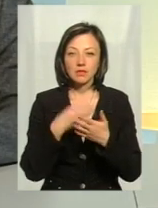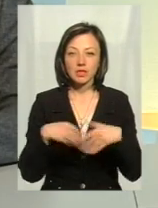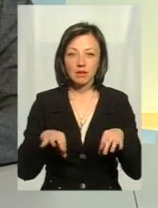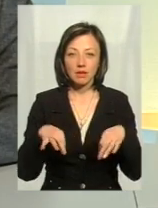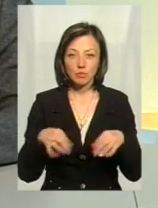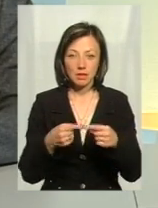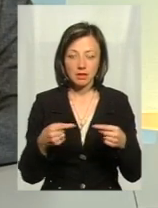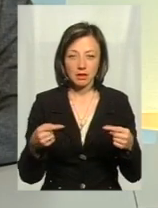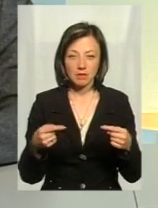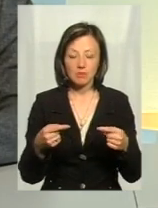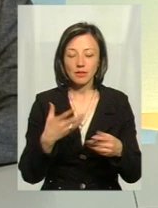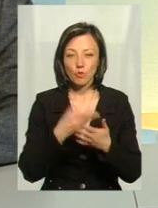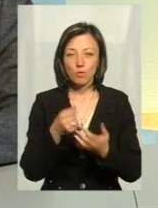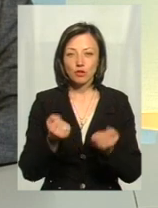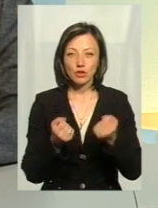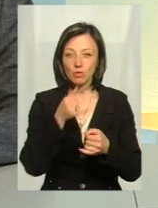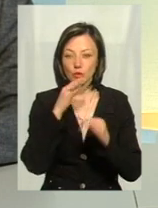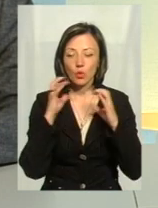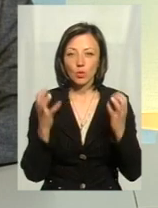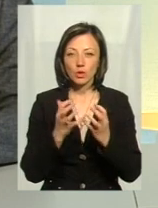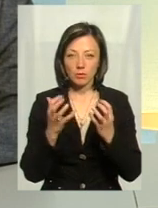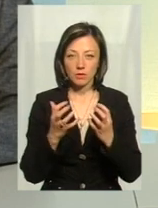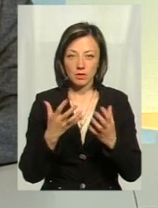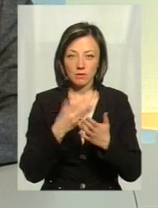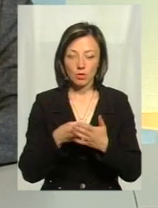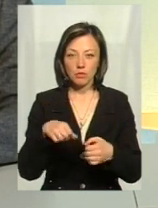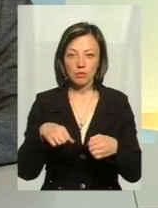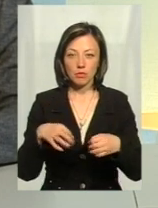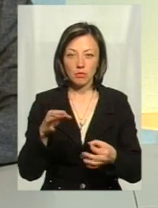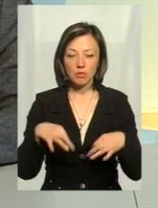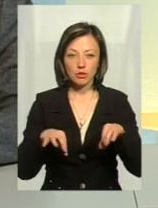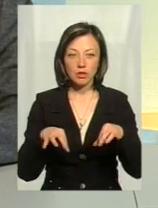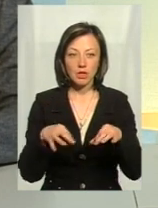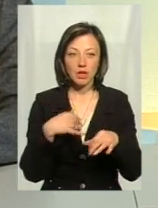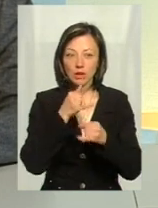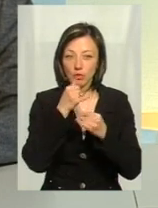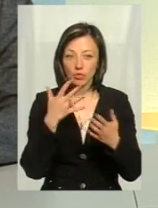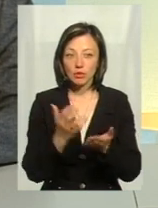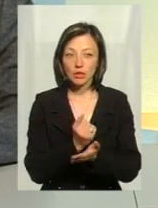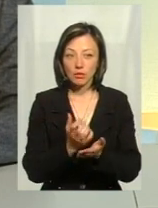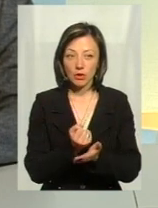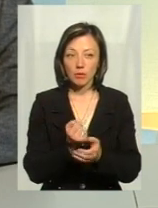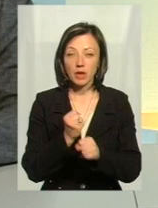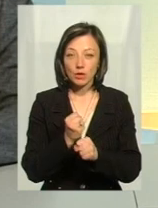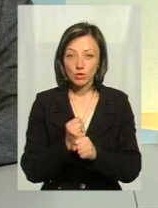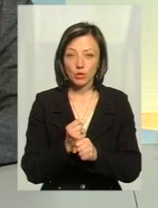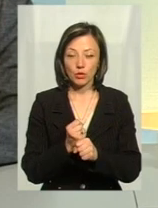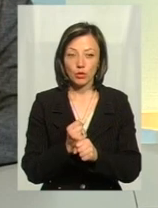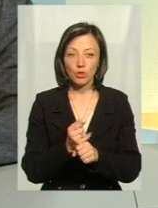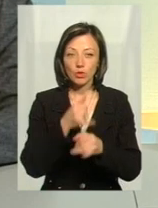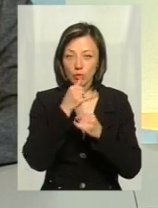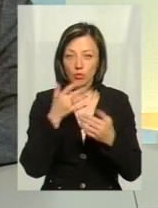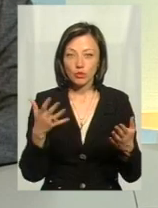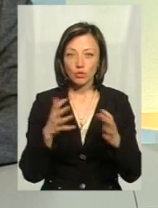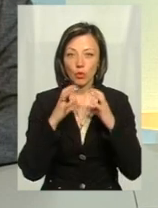такі таксісти є, які навіть не можуть утримувати його, на жаль. От ти його викликаєш, і він каже, Руслан, от заробляю, працюю. Ну, не